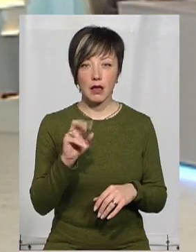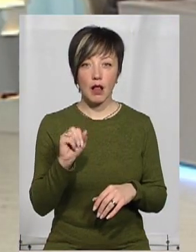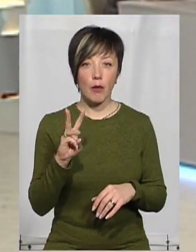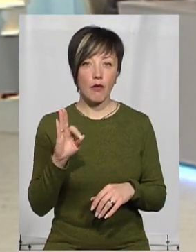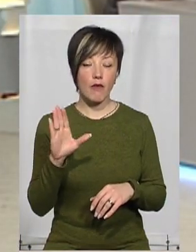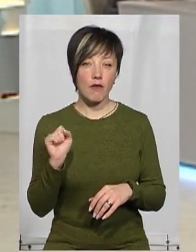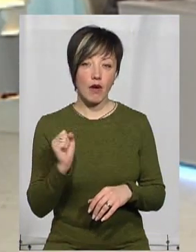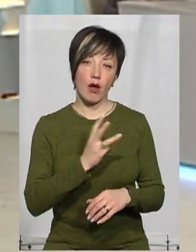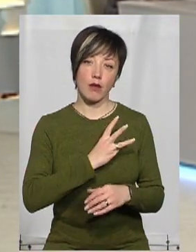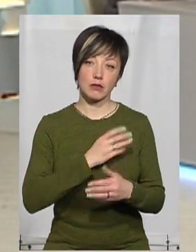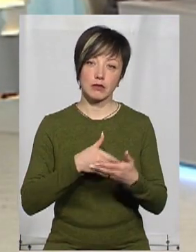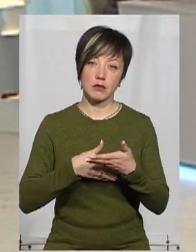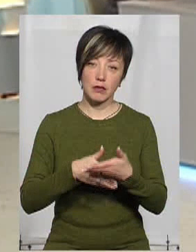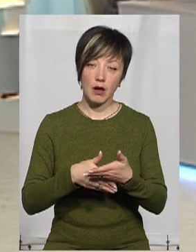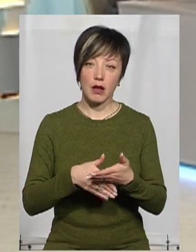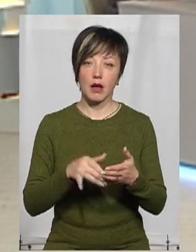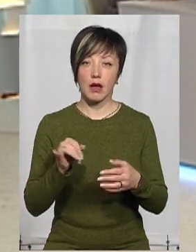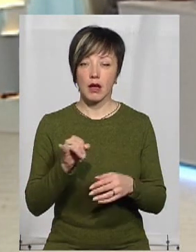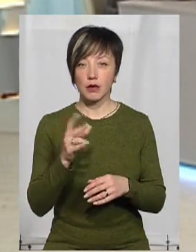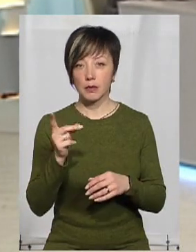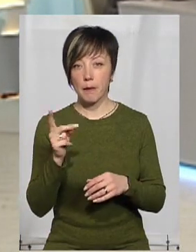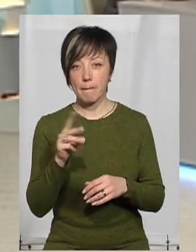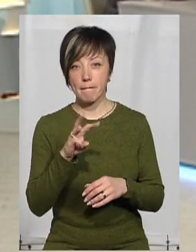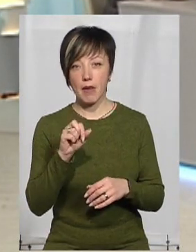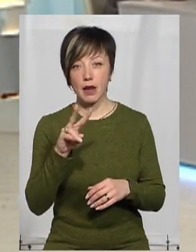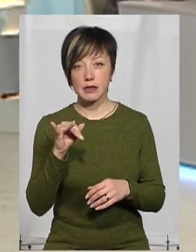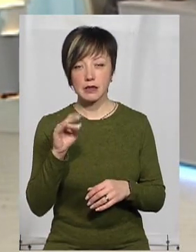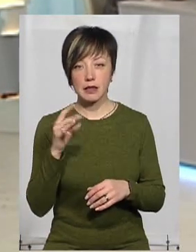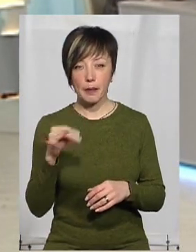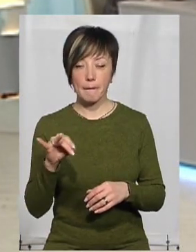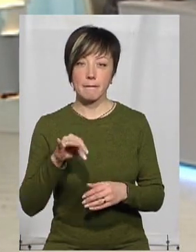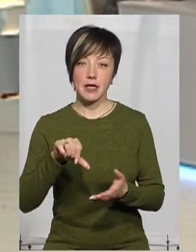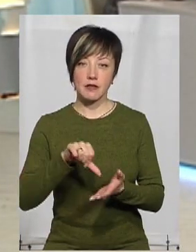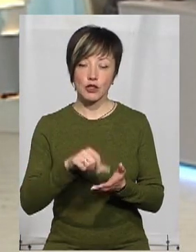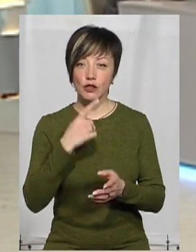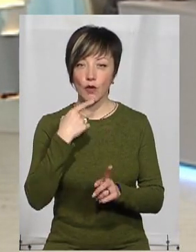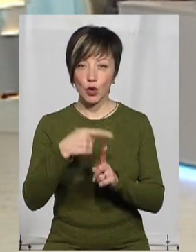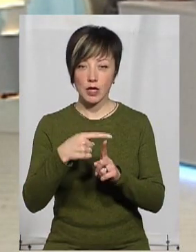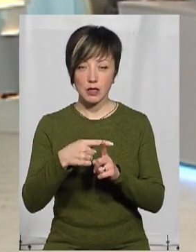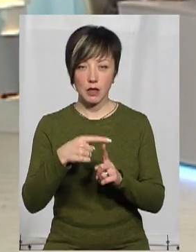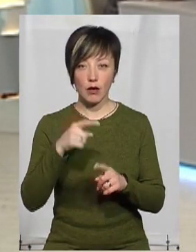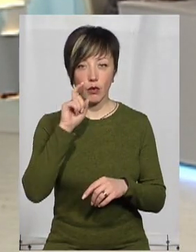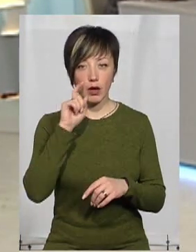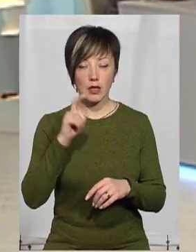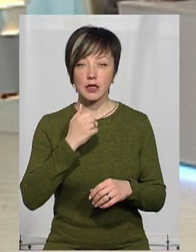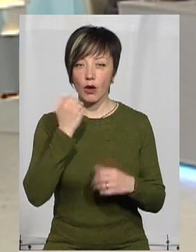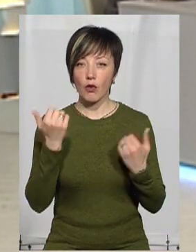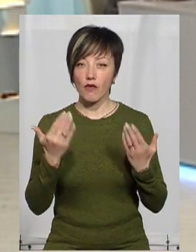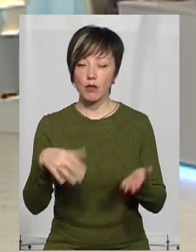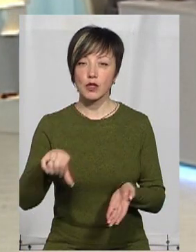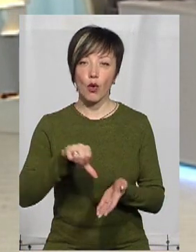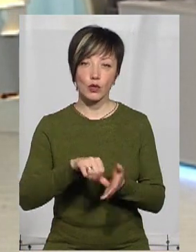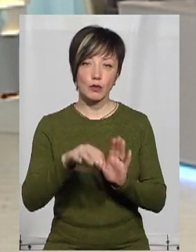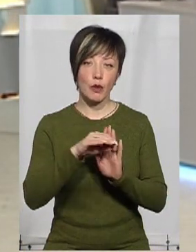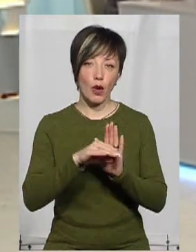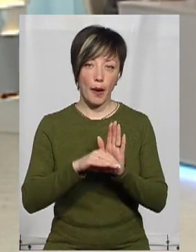громадською діячкою-волонтеркою та Богданом Малінським, представником Хмельницької міської організації «Червоного Христа України». Дякую вам за